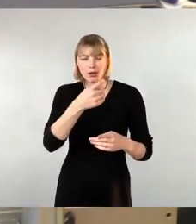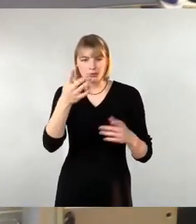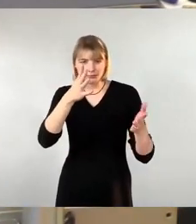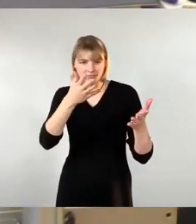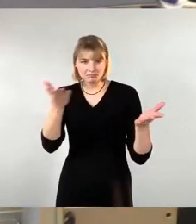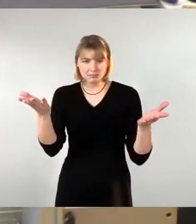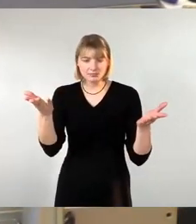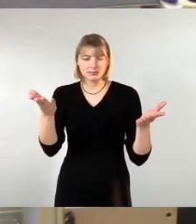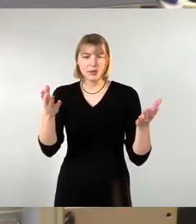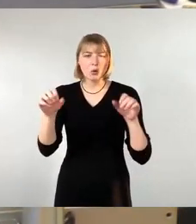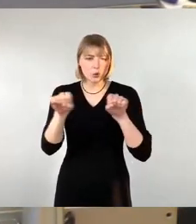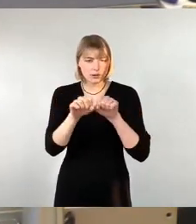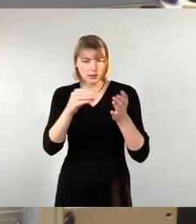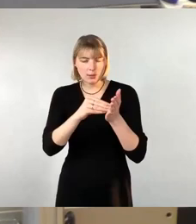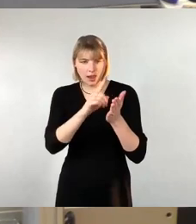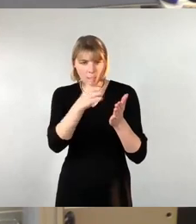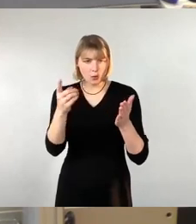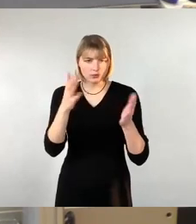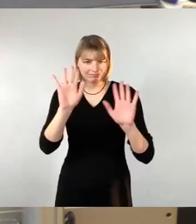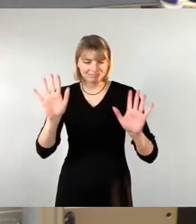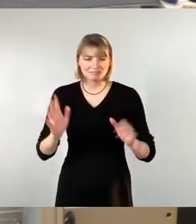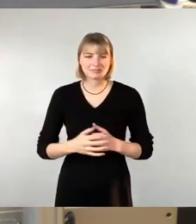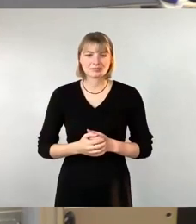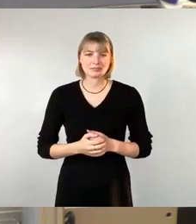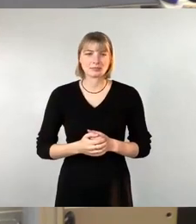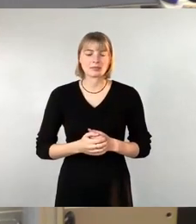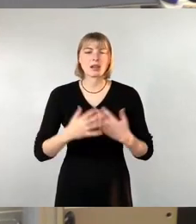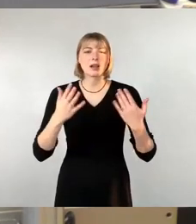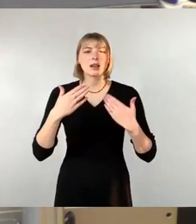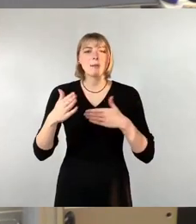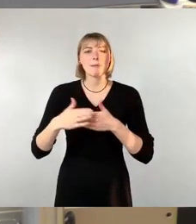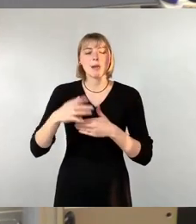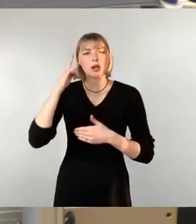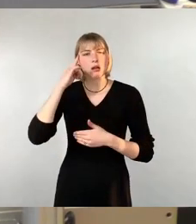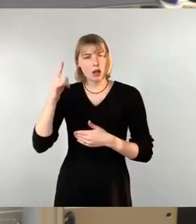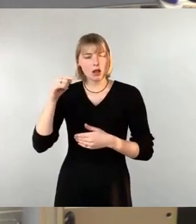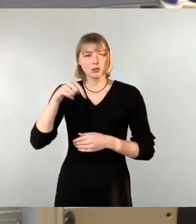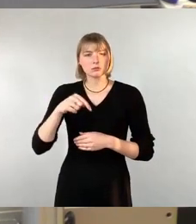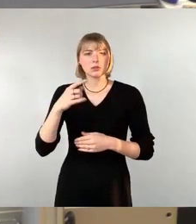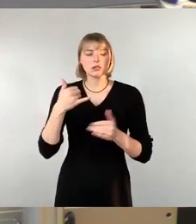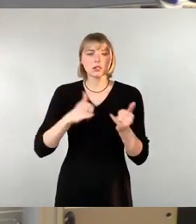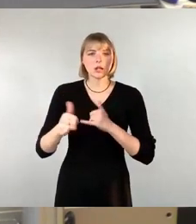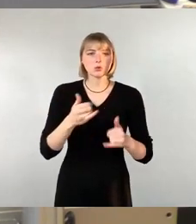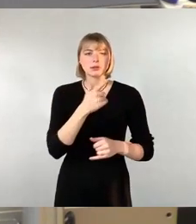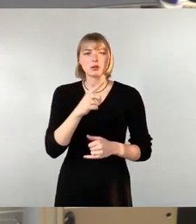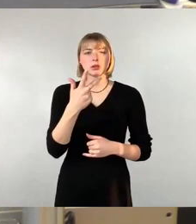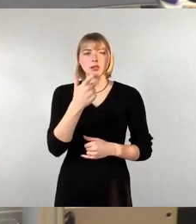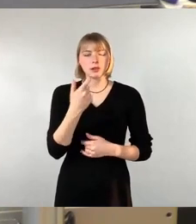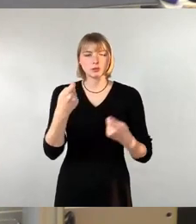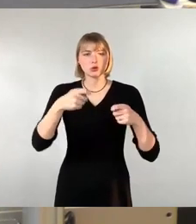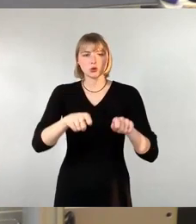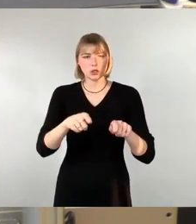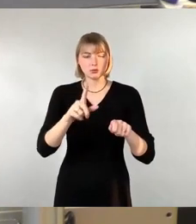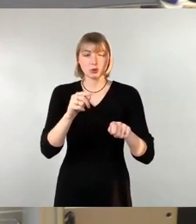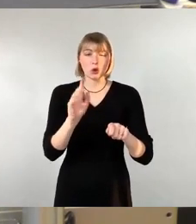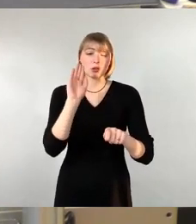Stream. Der Stadtrat hat diesen Klimabeirat im Januar 2023 beschlossen, vor mehr als einem